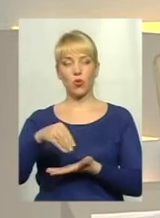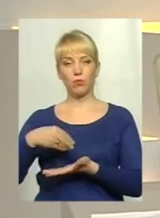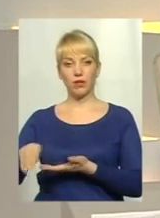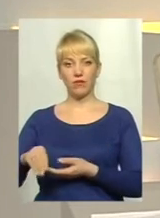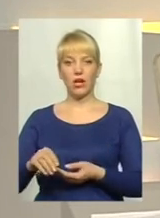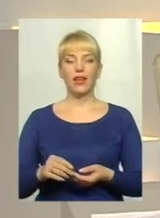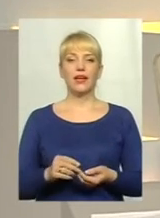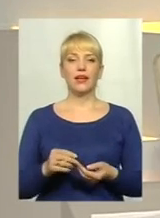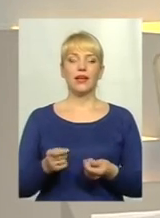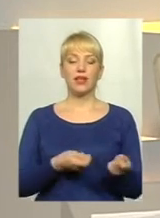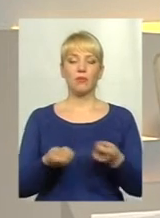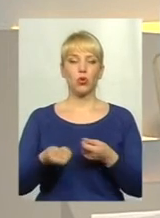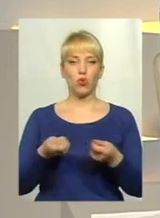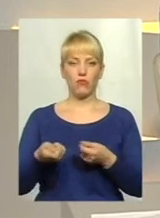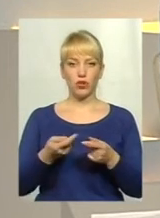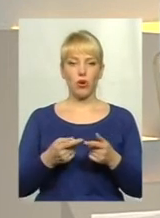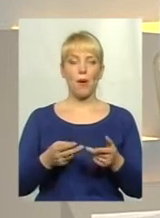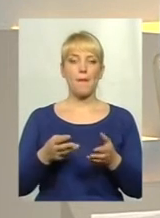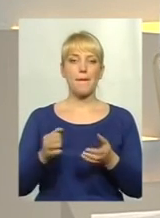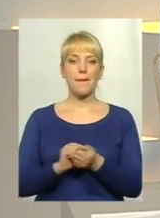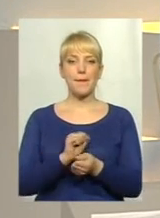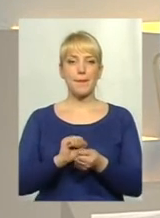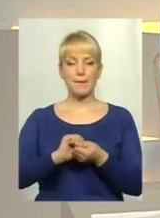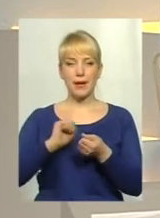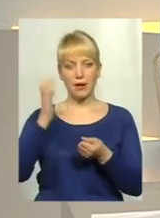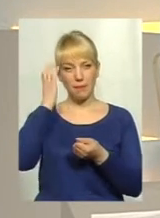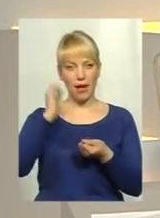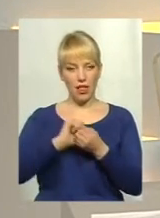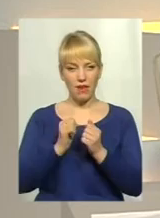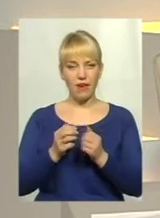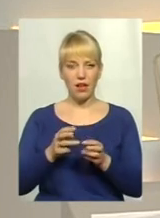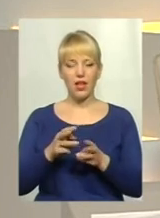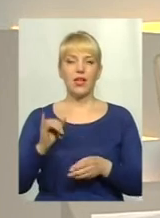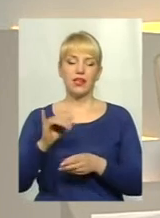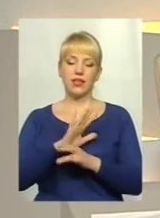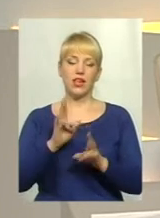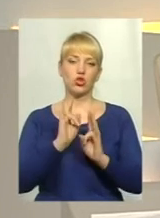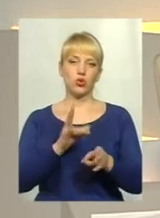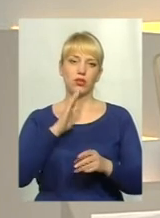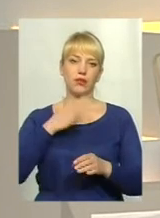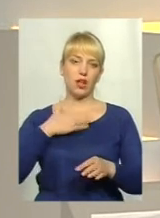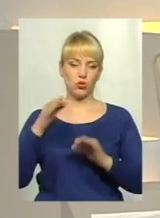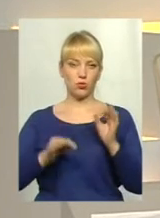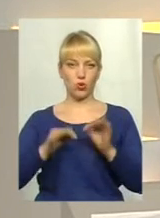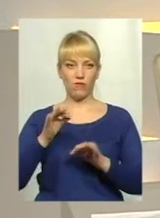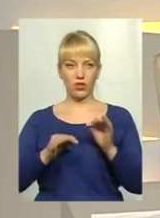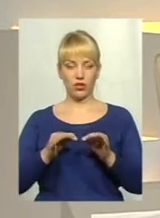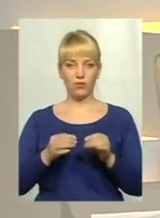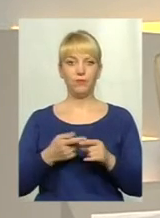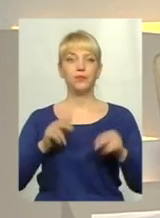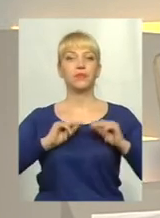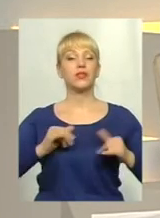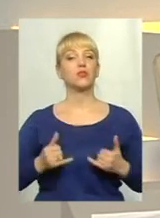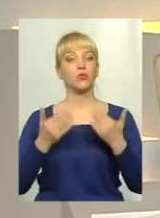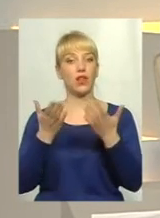імпортованого палива та водночас не шкодили нашому довкіллю. Працюємо